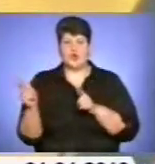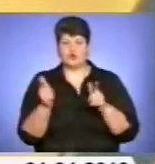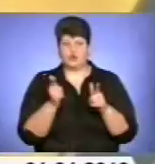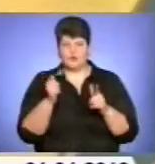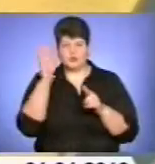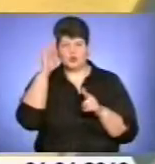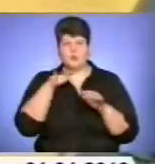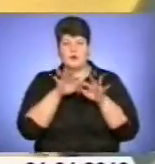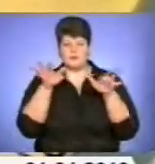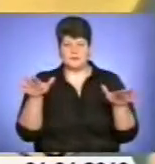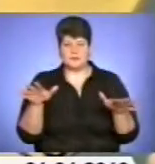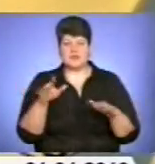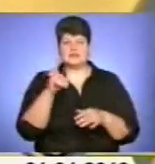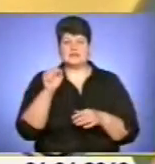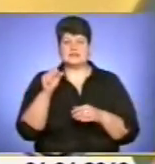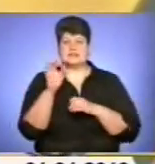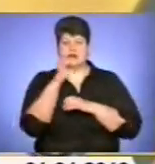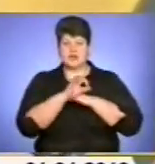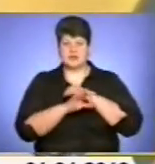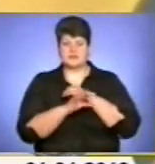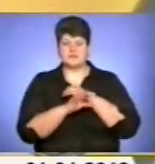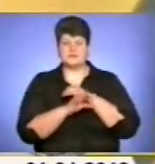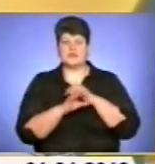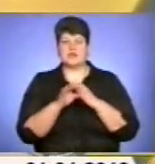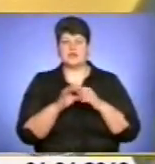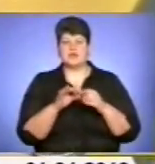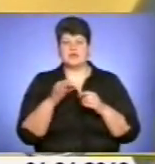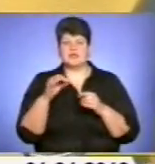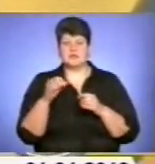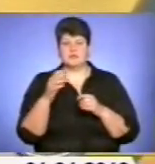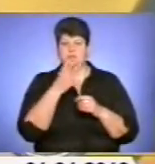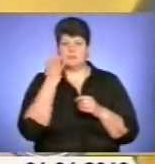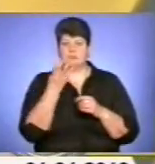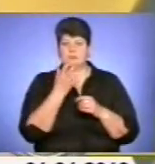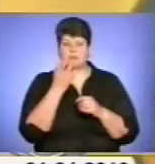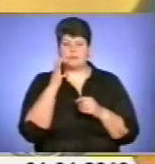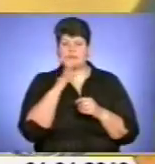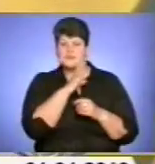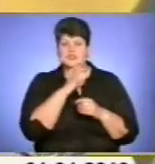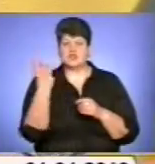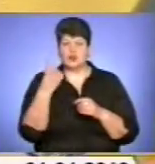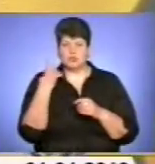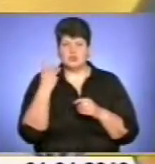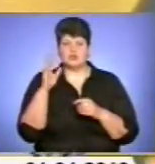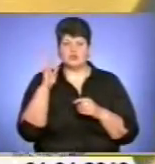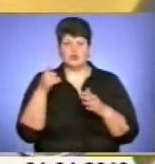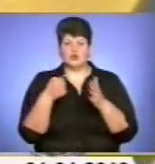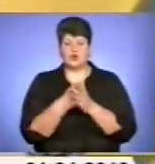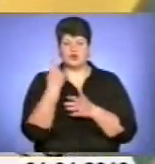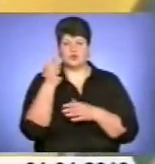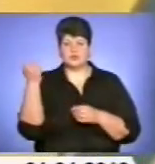западних і северних областях цей період задержався від трьох днів до тиждень.